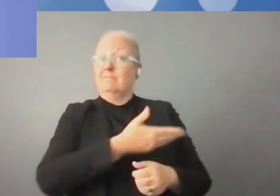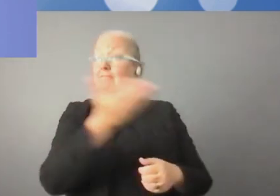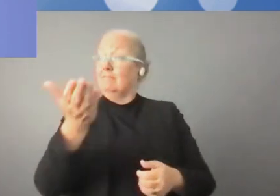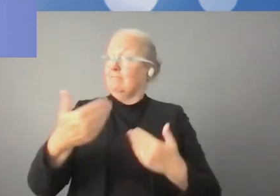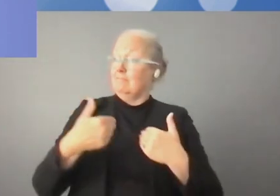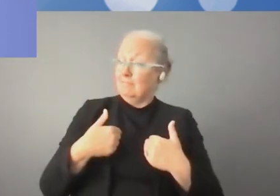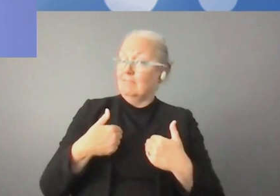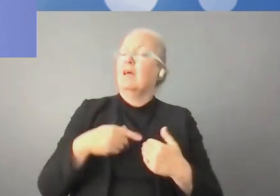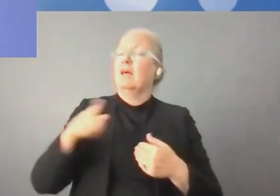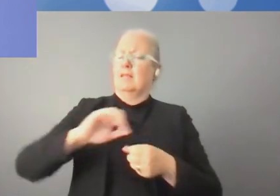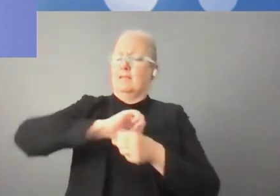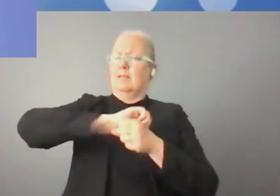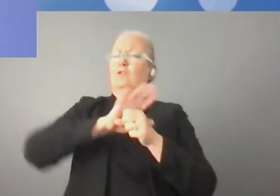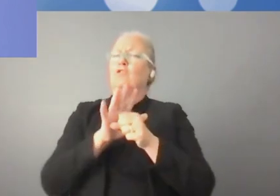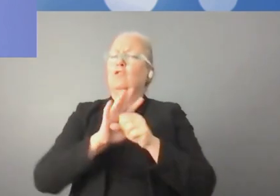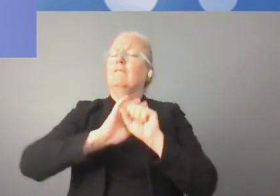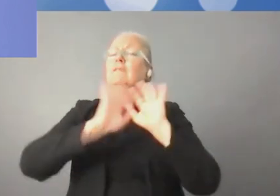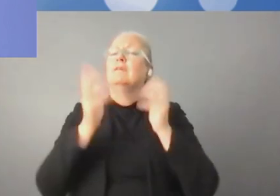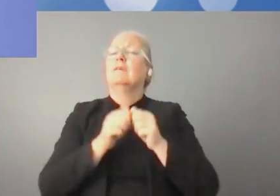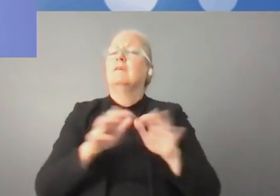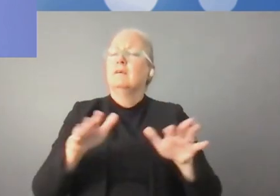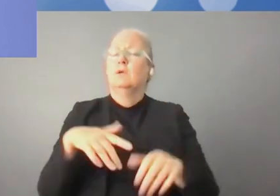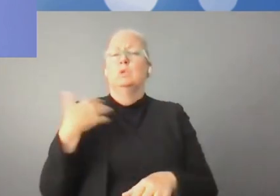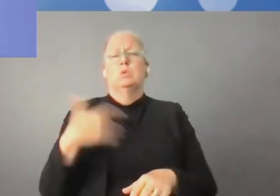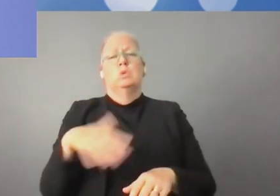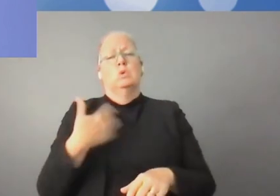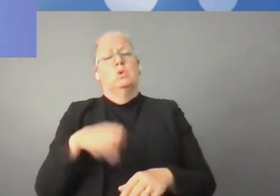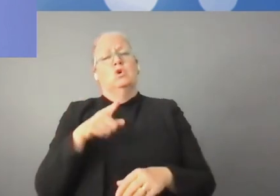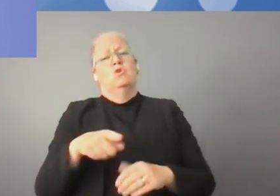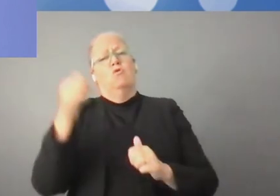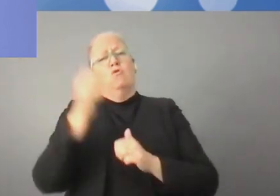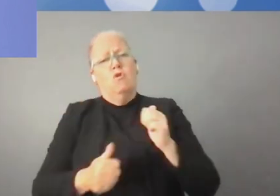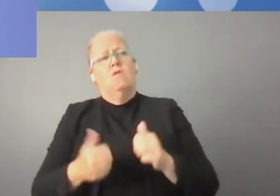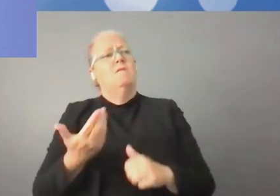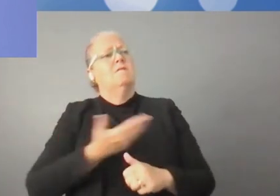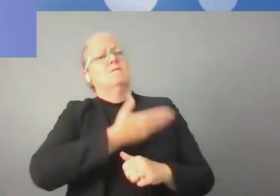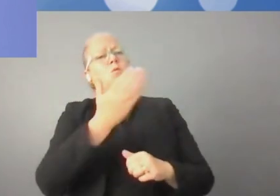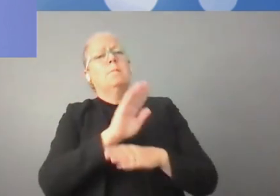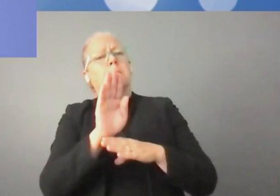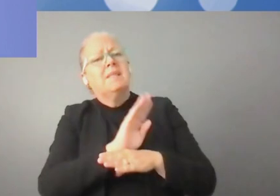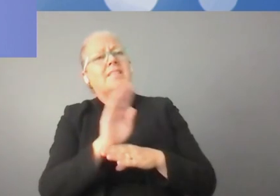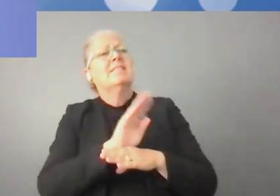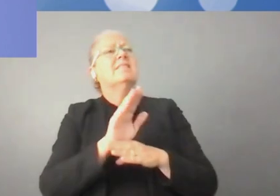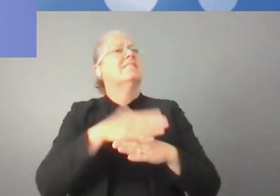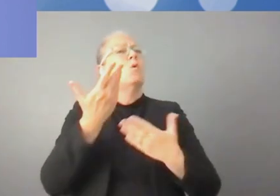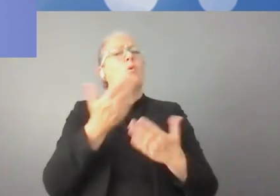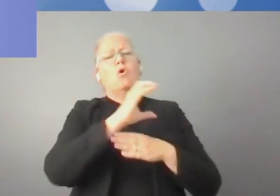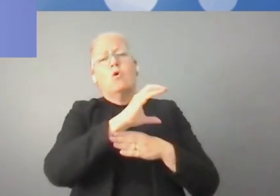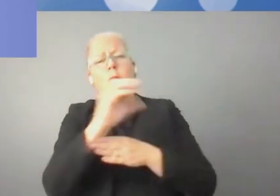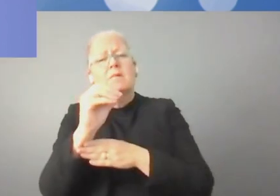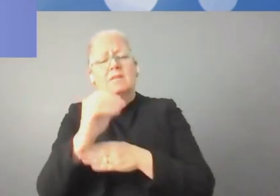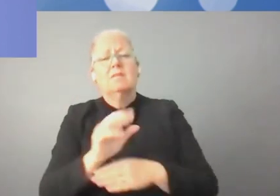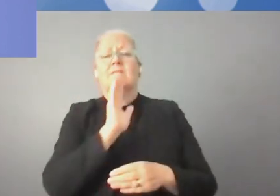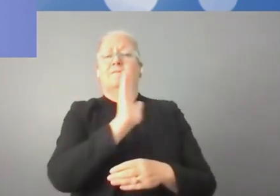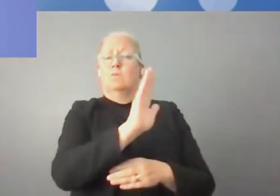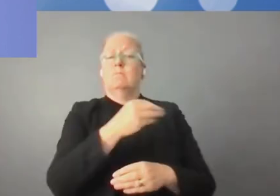Pour cette introduction que vous avez parlé, vous avez parlé de... Vous avez dit combien la pandémie était difficile du point de vue des